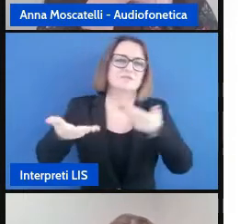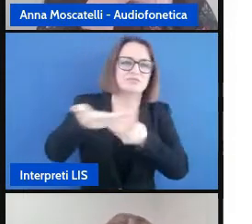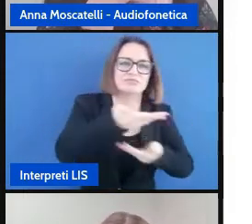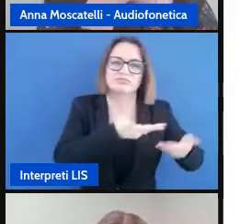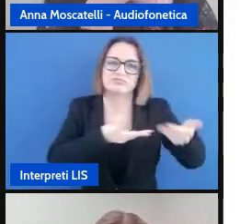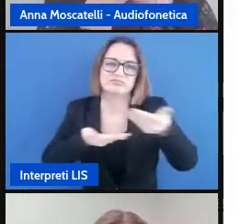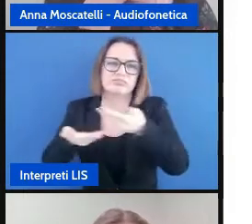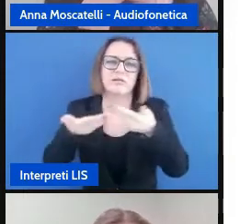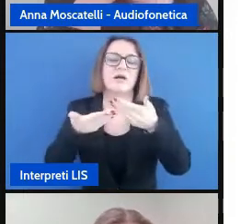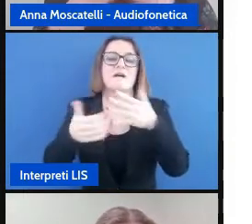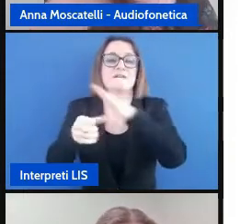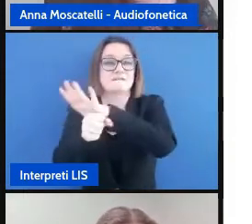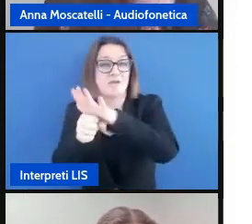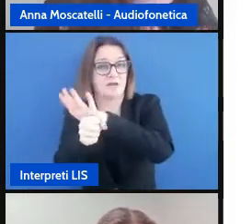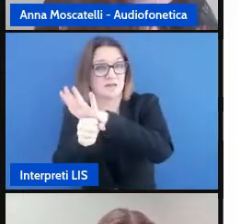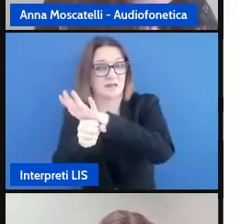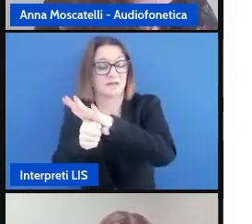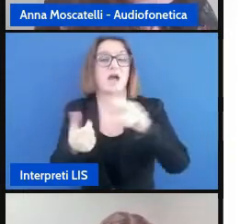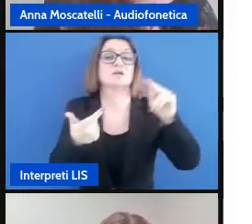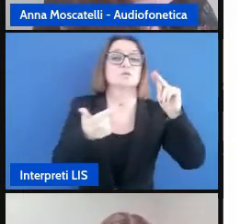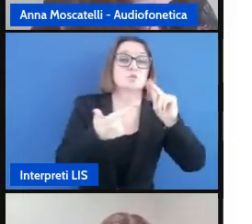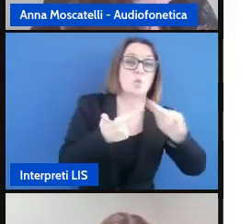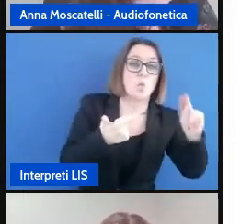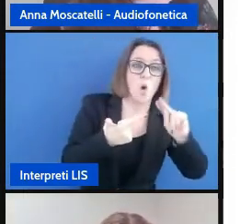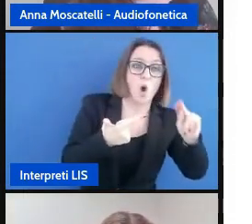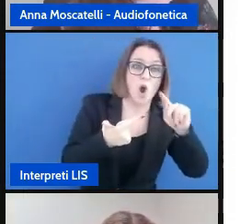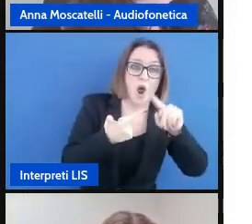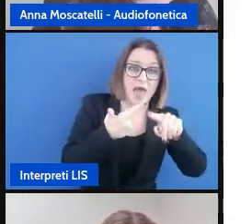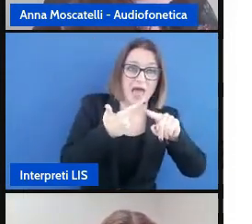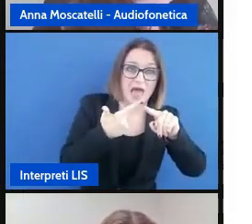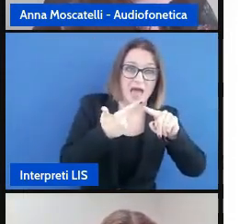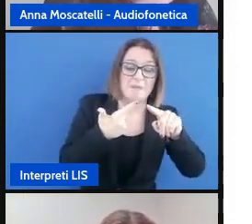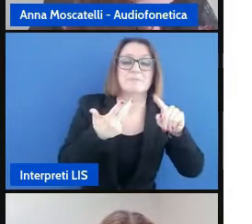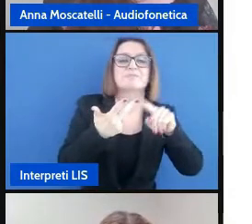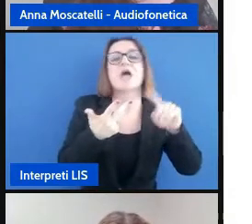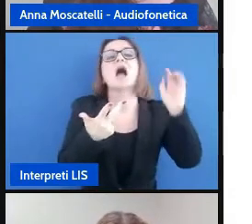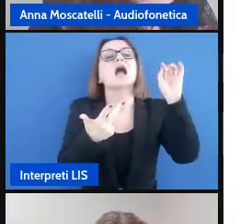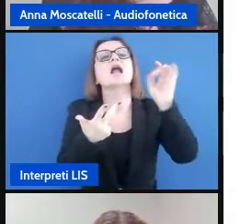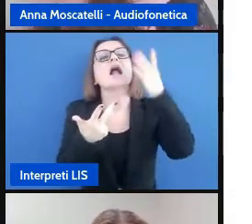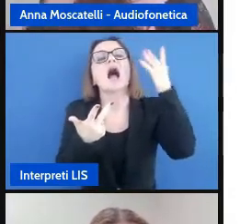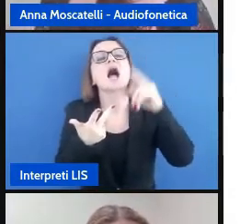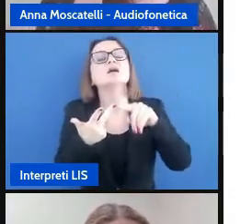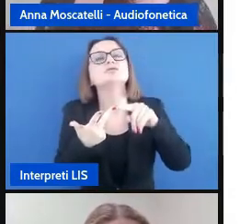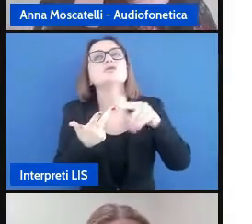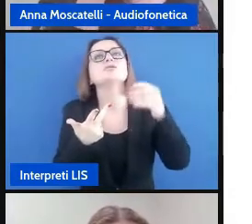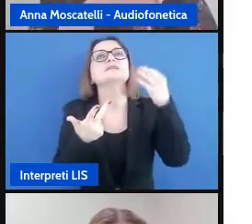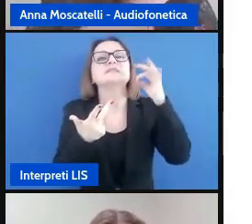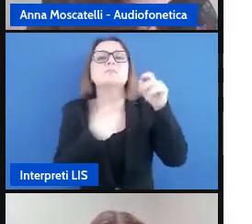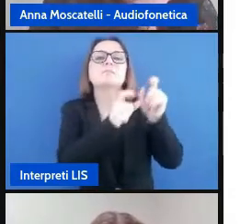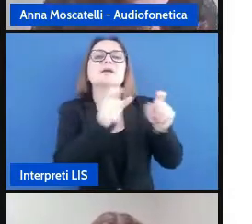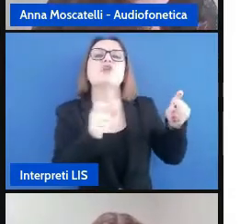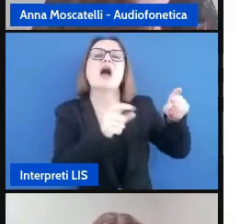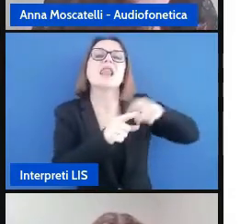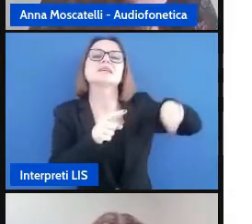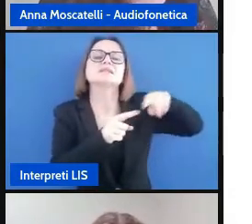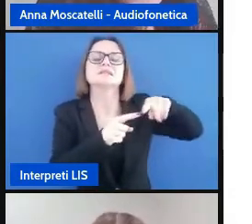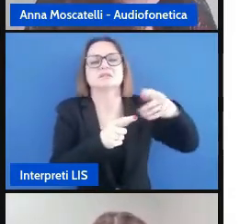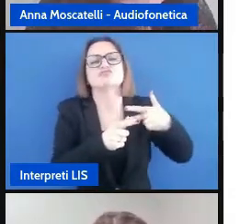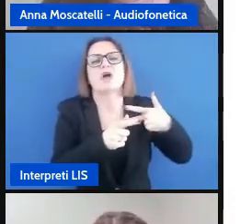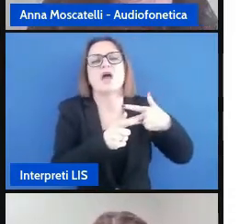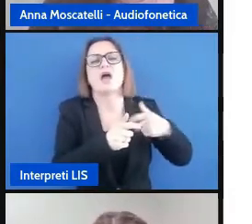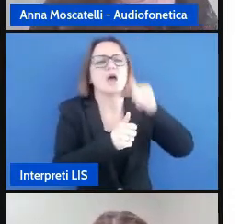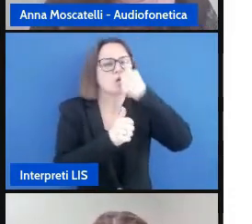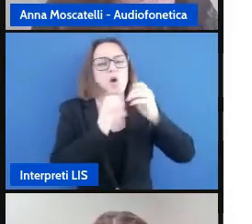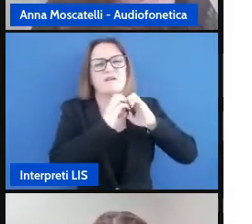scuola e eventuali specialisti che a titolo vario possono